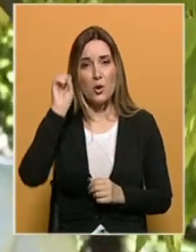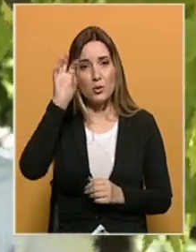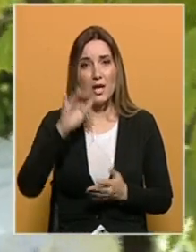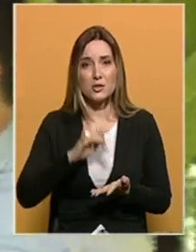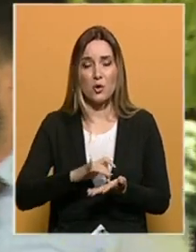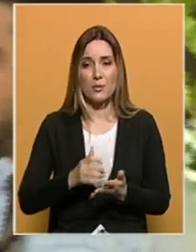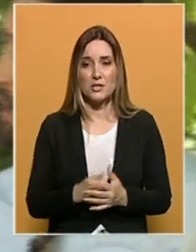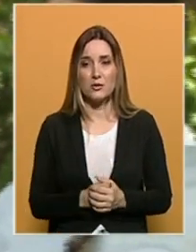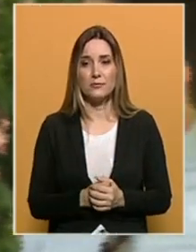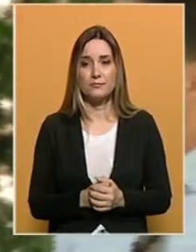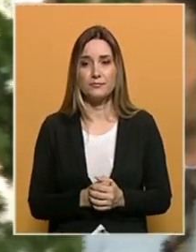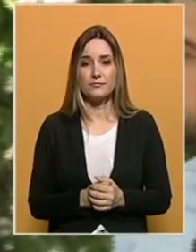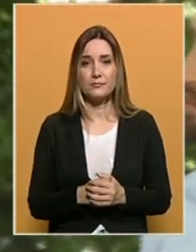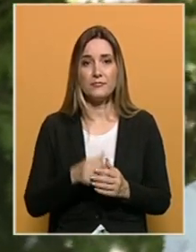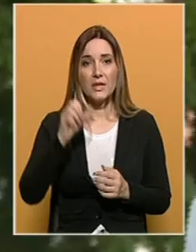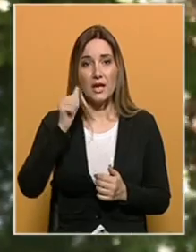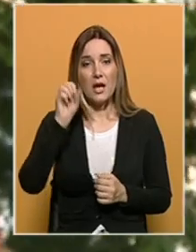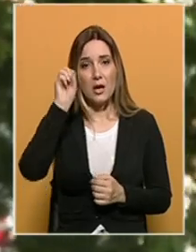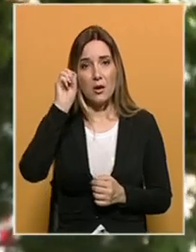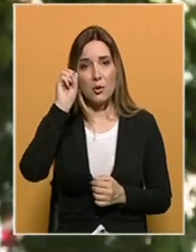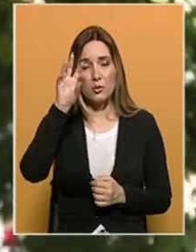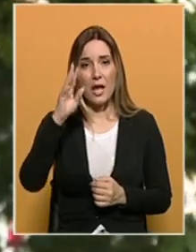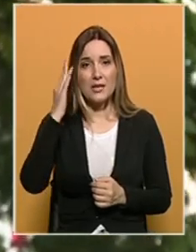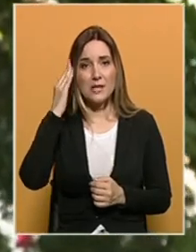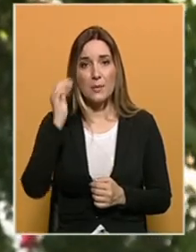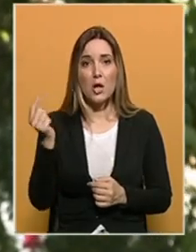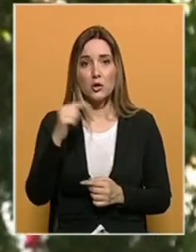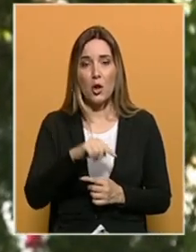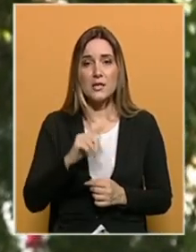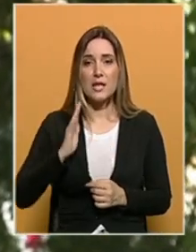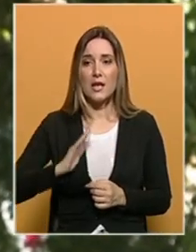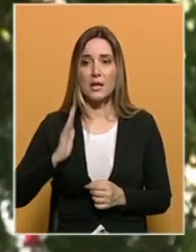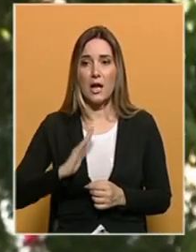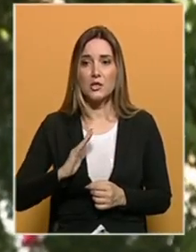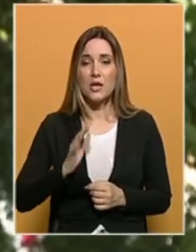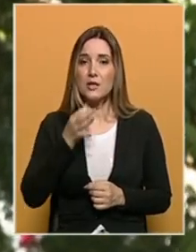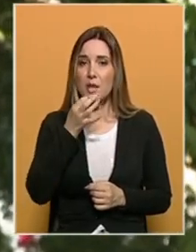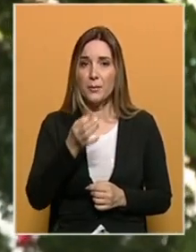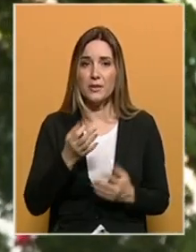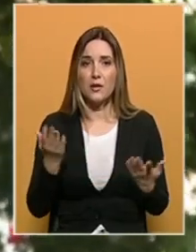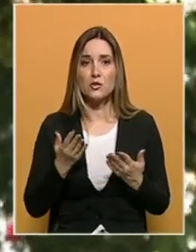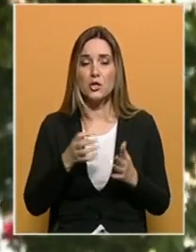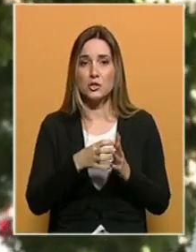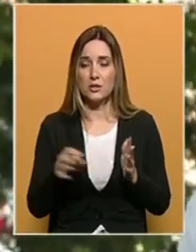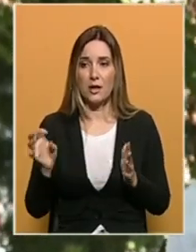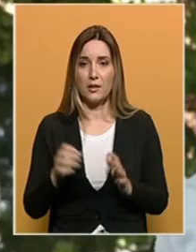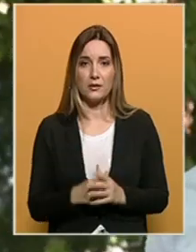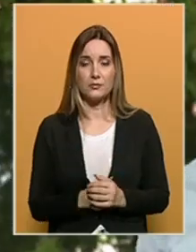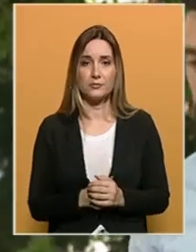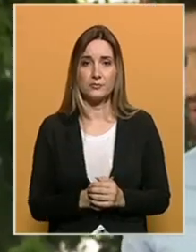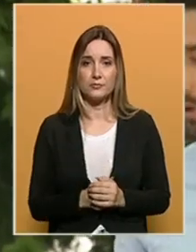li vama sa ti rudari zabrinuti? Dolaze li vam građani Breze? Naravno, Sa pitanjima šta ćemo rati? Tako tako je.